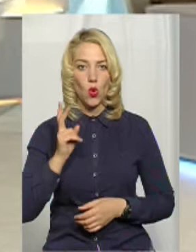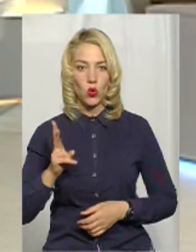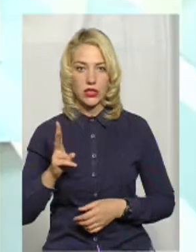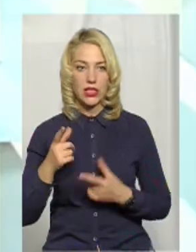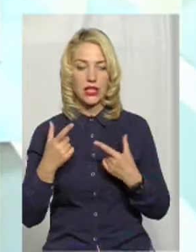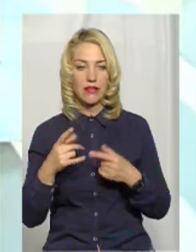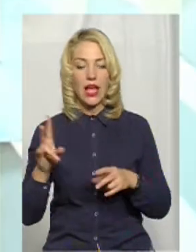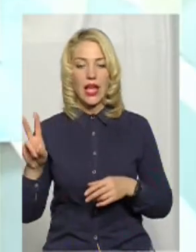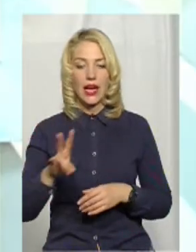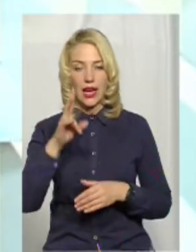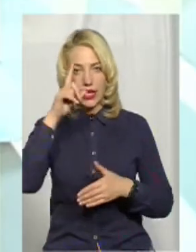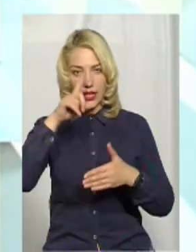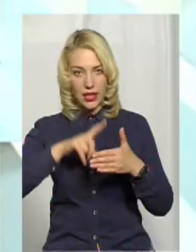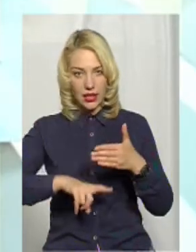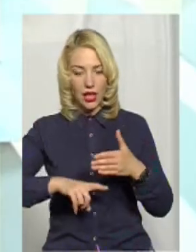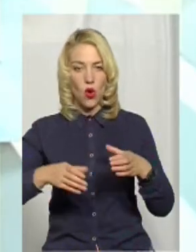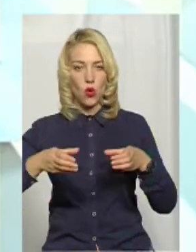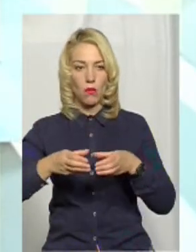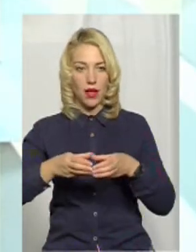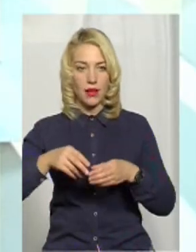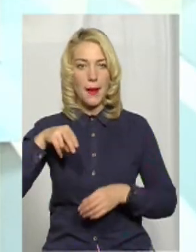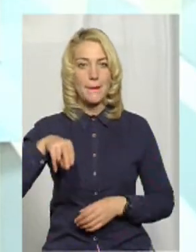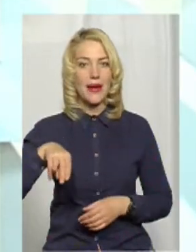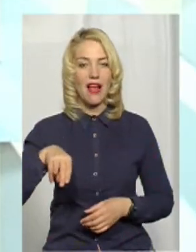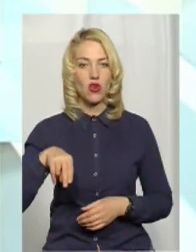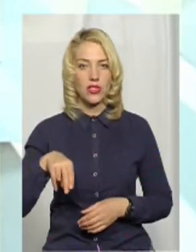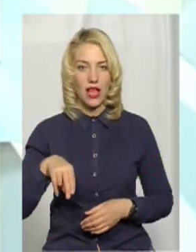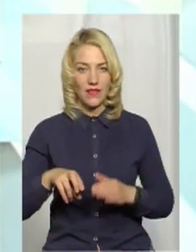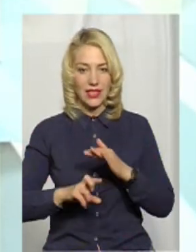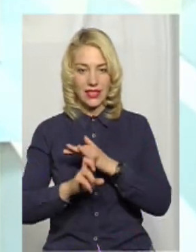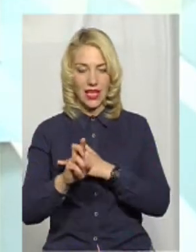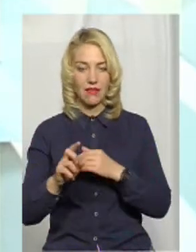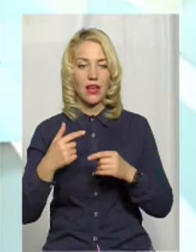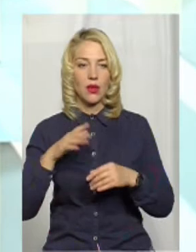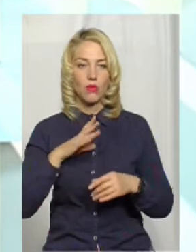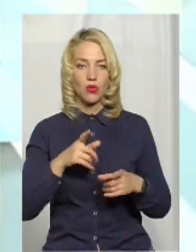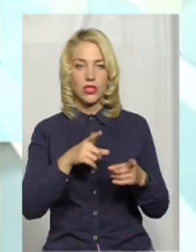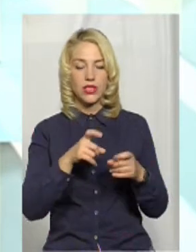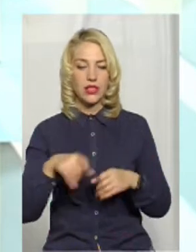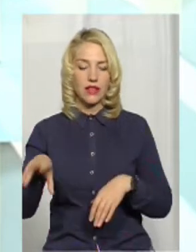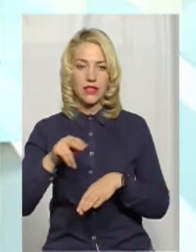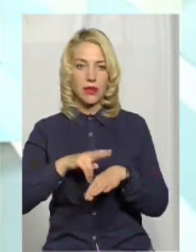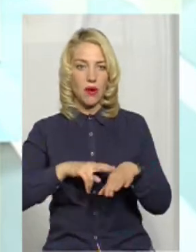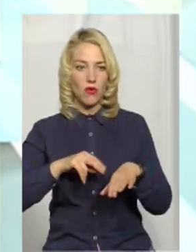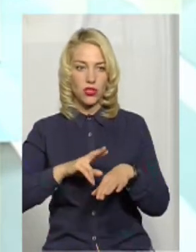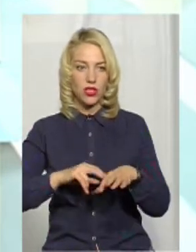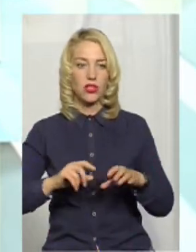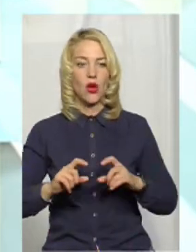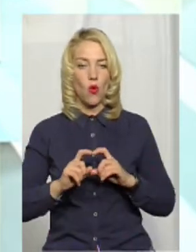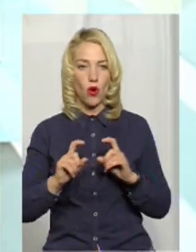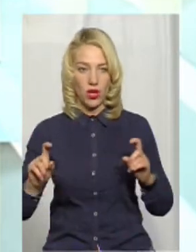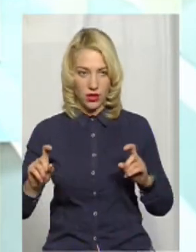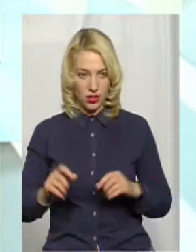релігійною громадою православної церкви. І тоді були задіяні всі правоохоронні органи, але так і